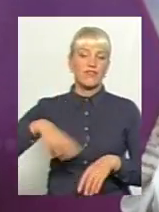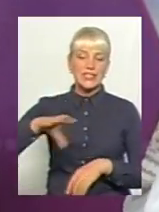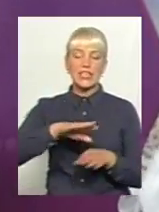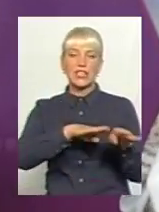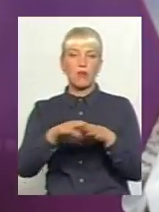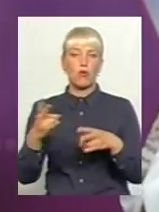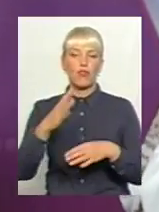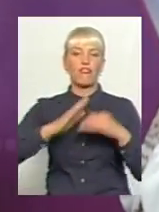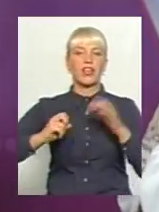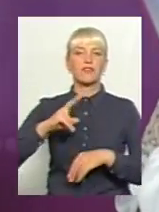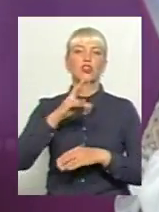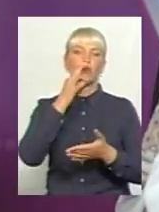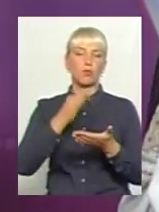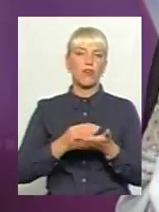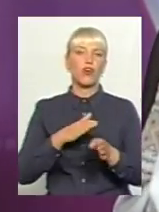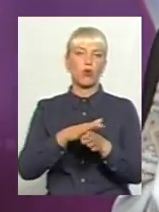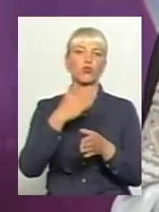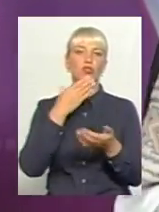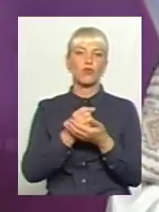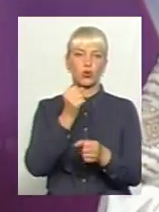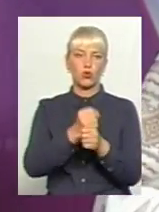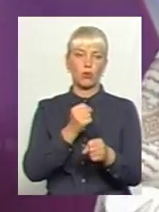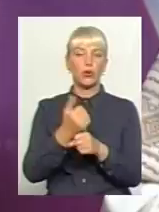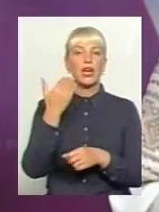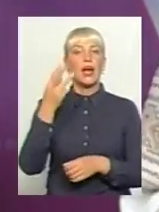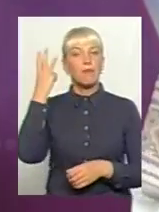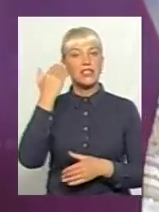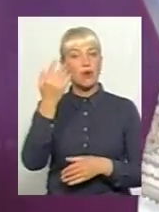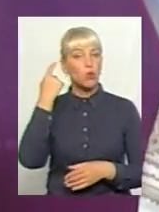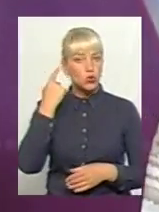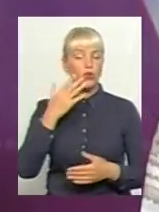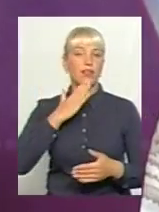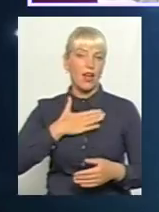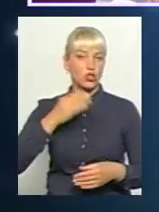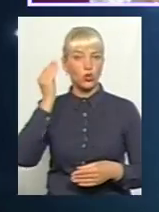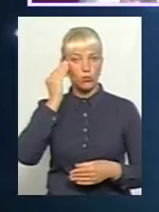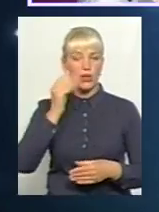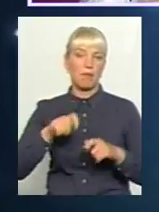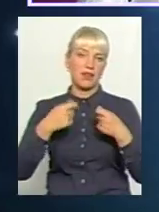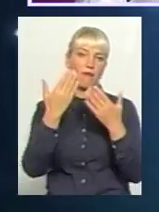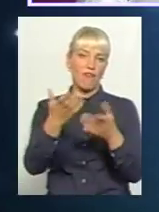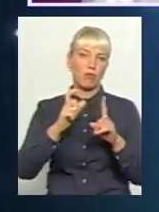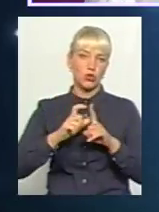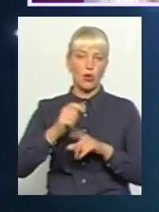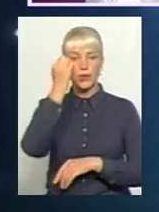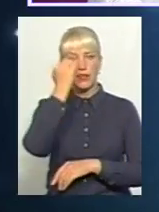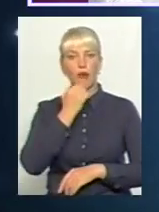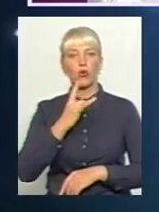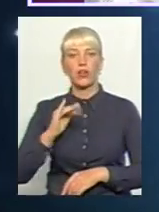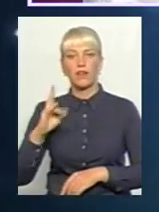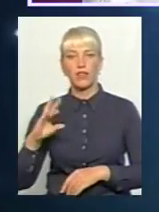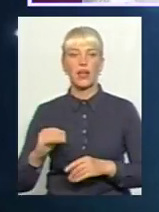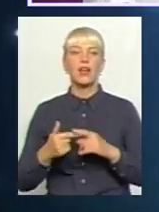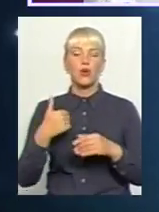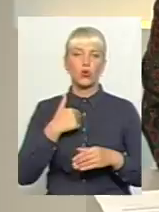відповідально виконують свою роботу. Хмельницький, ви почули наші думки, ми передаємо вам слово. Дякую, Рівне. Я